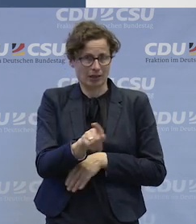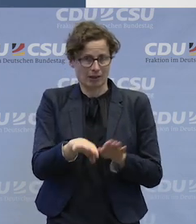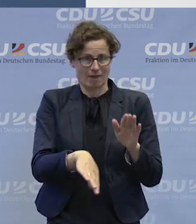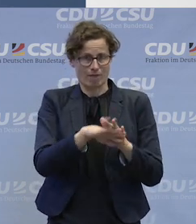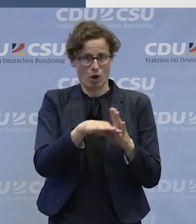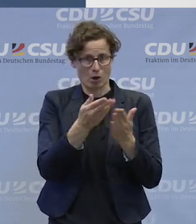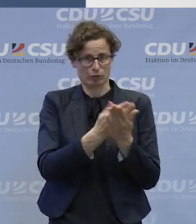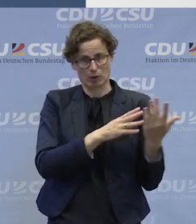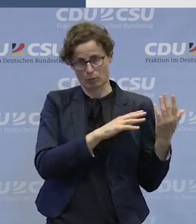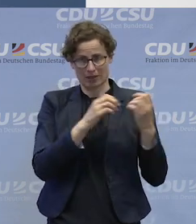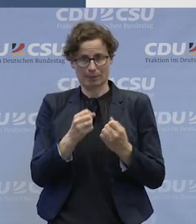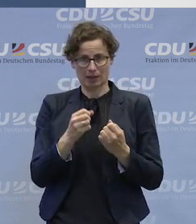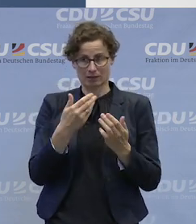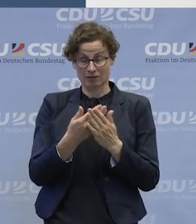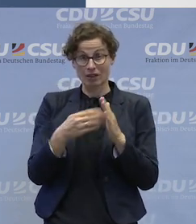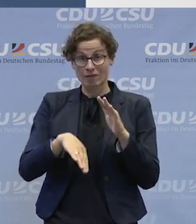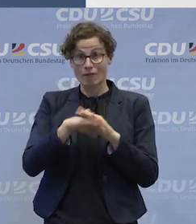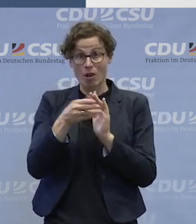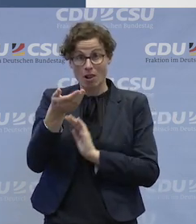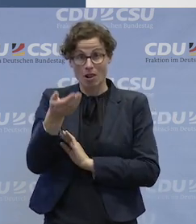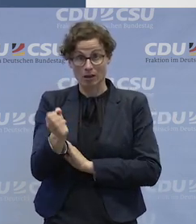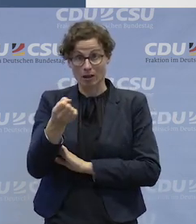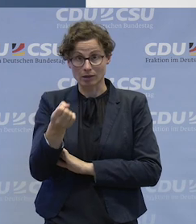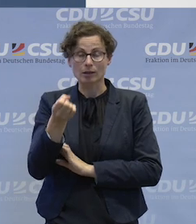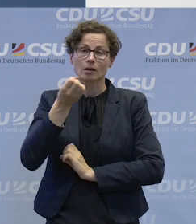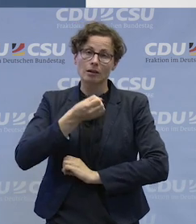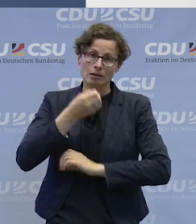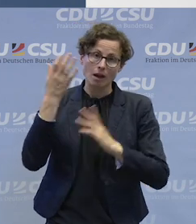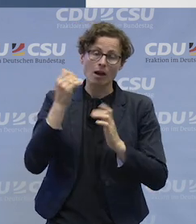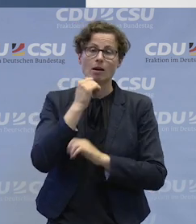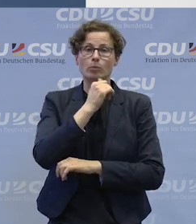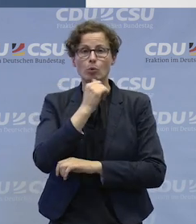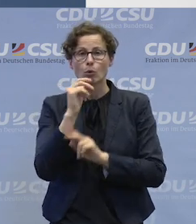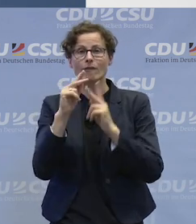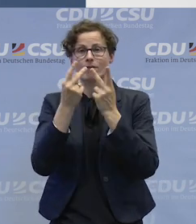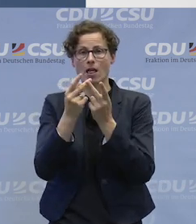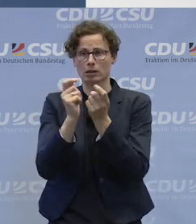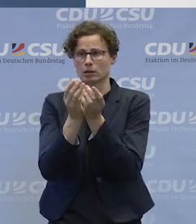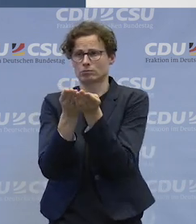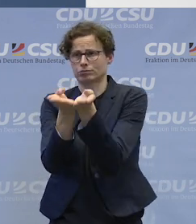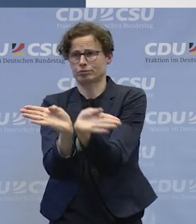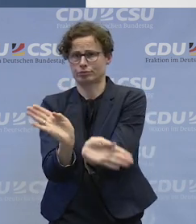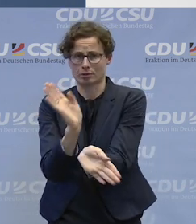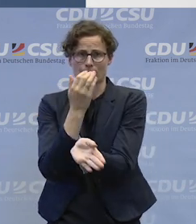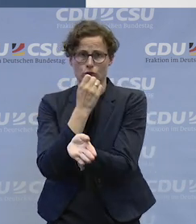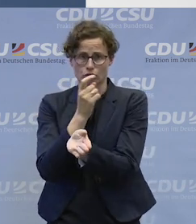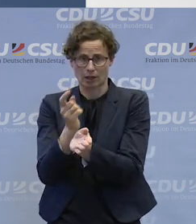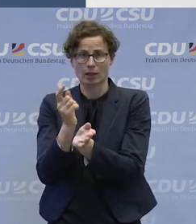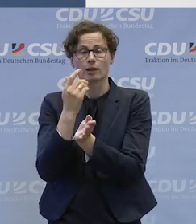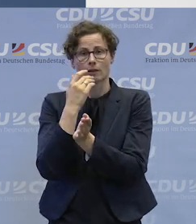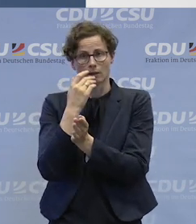Diskussion völlig bewusst, dass man kein Aushöhlen der klassischen Berufswelt will, auch gewerkschaftlich. Das ist ja unser aller Ziel nicht.